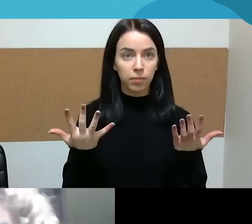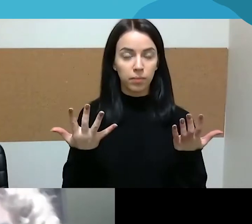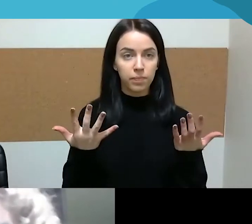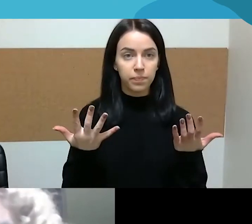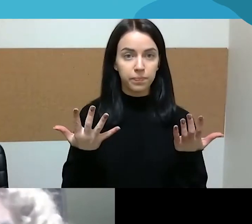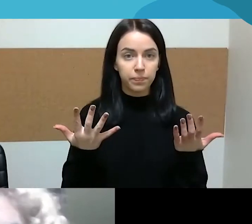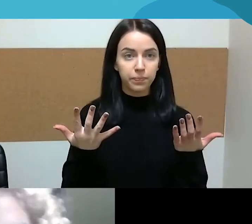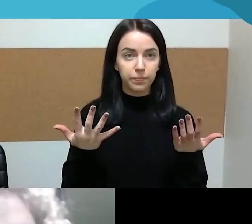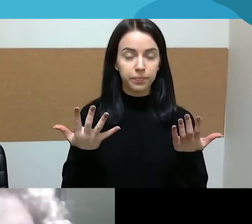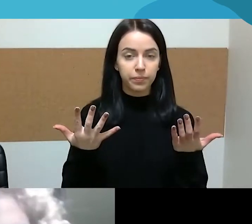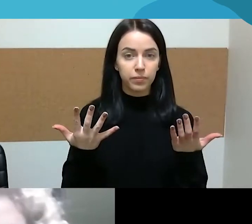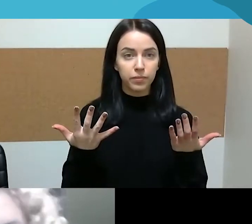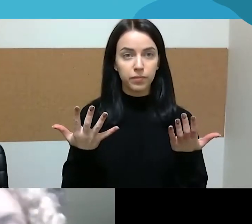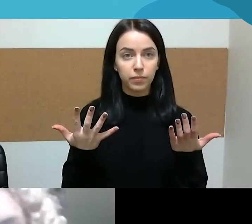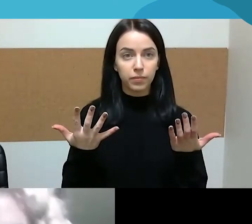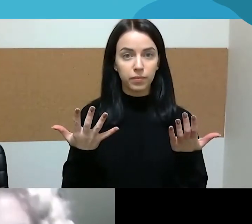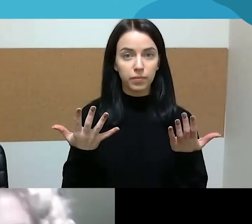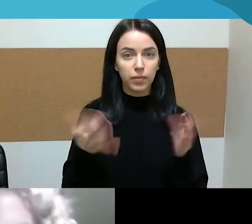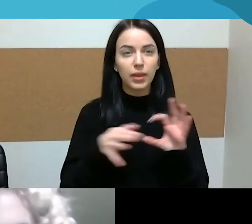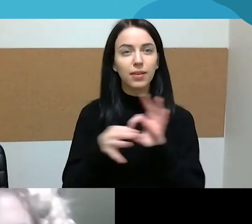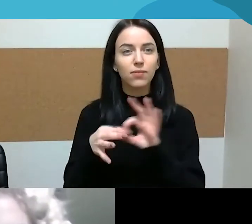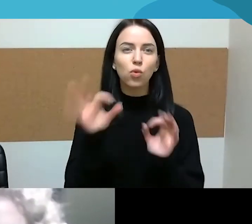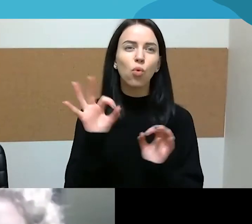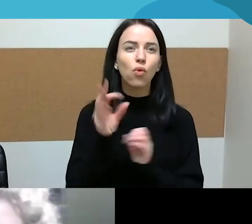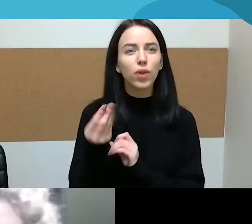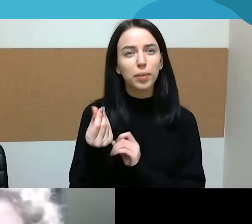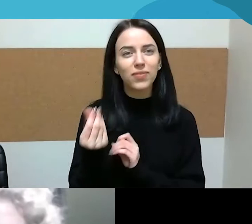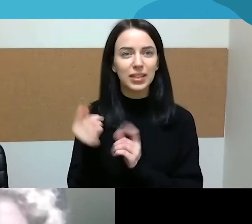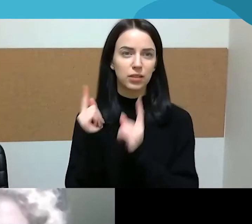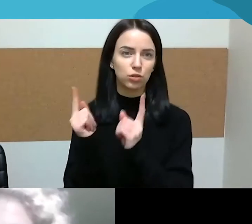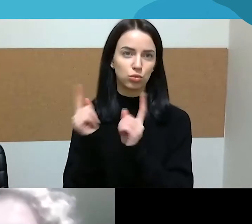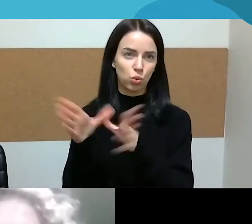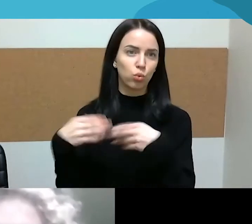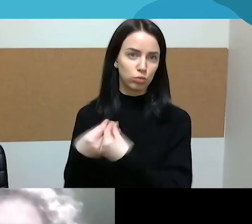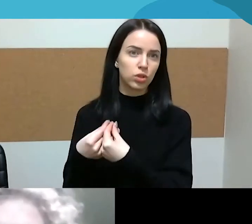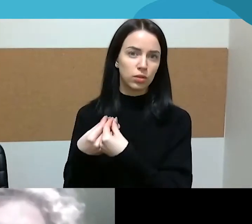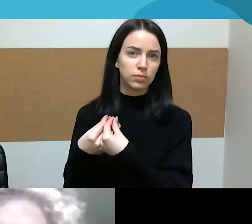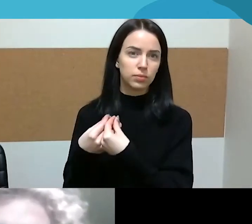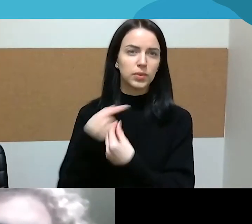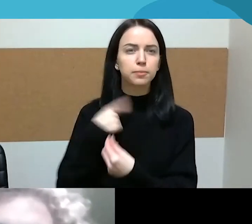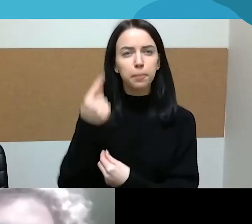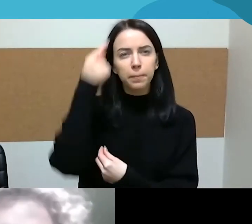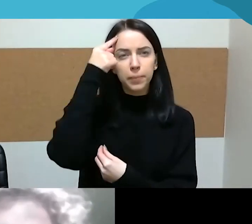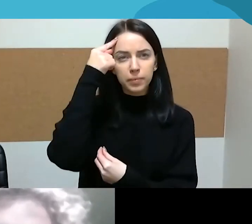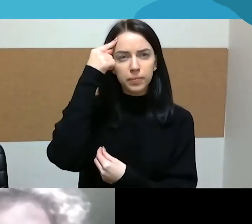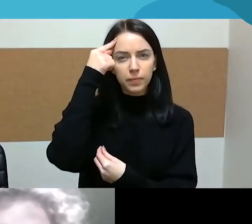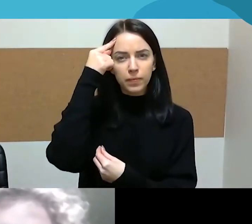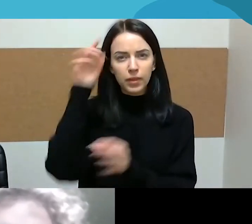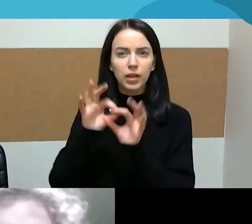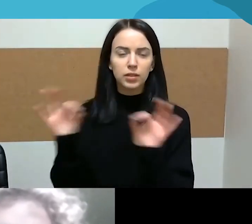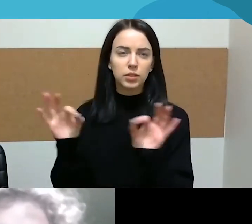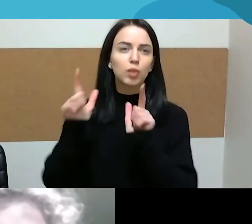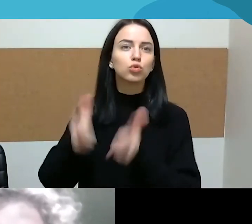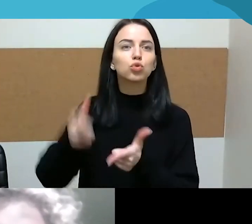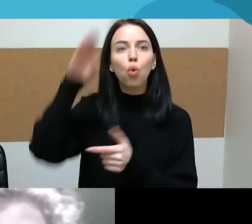tokiu finansiniu saugumu, sakykime, šeimos. Aš tai vis dar prisimenu tą tokį pasakymą, ką čia tas tikras vyras